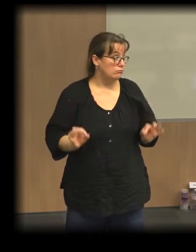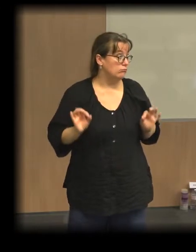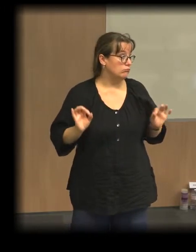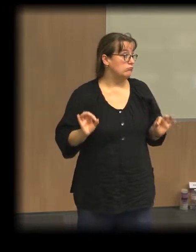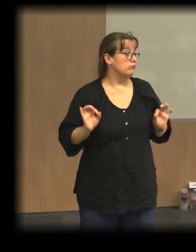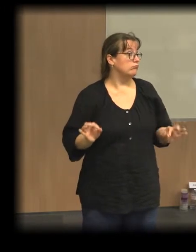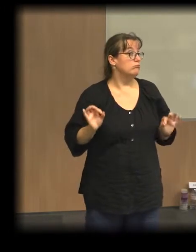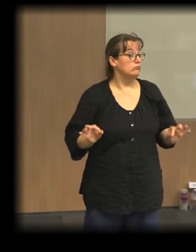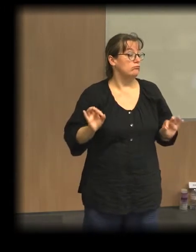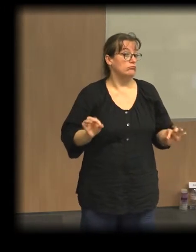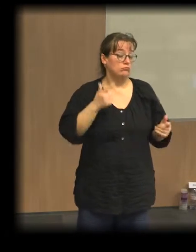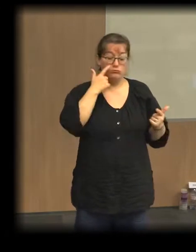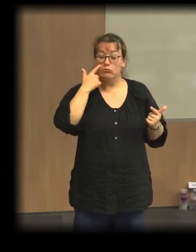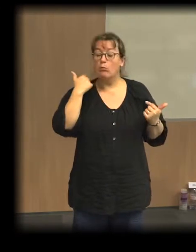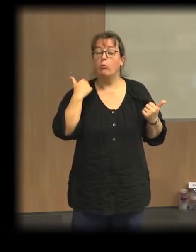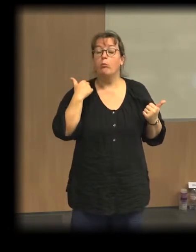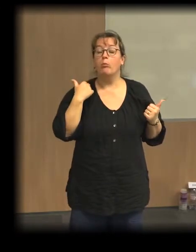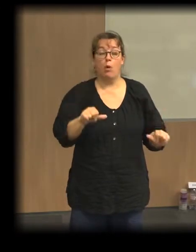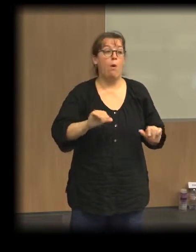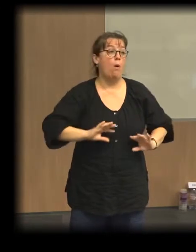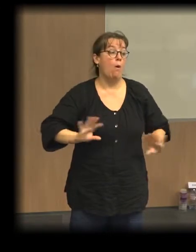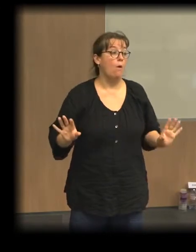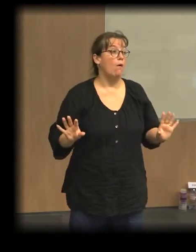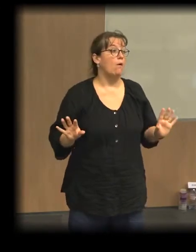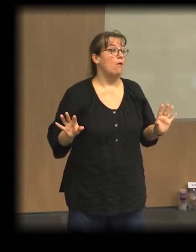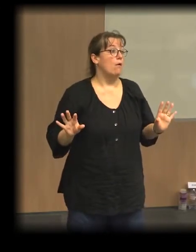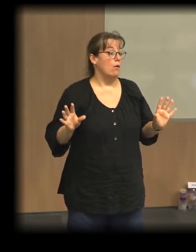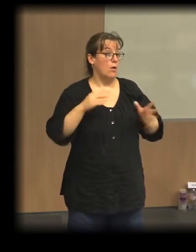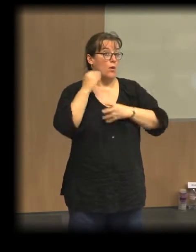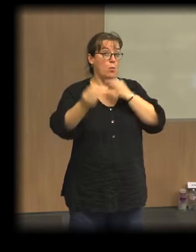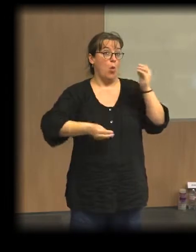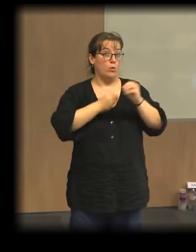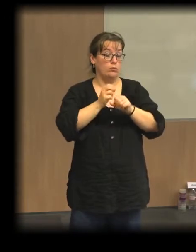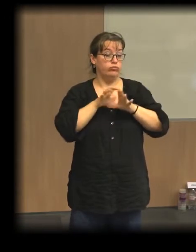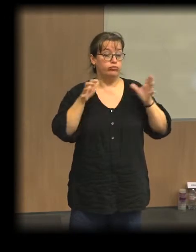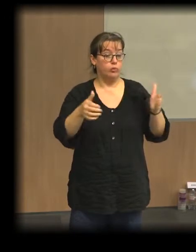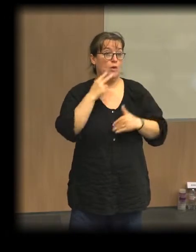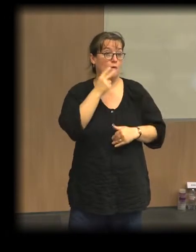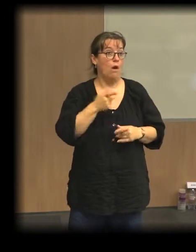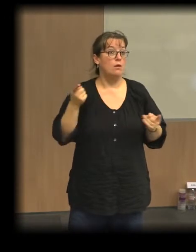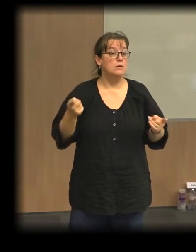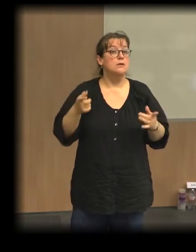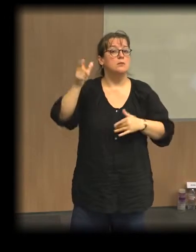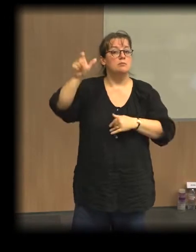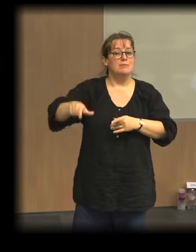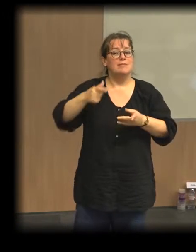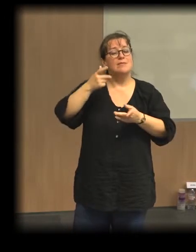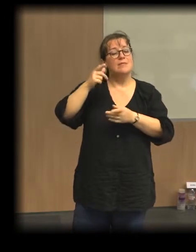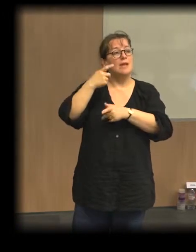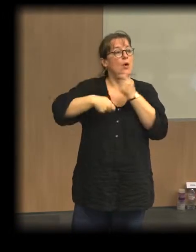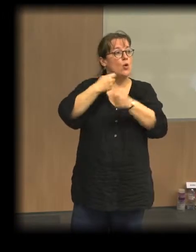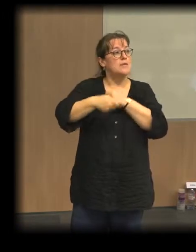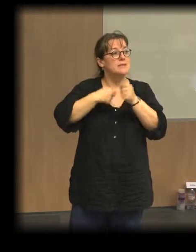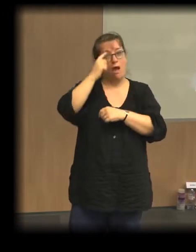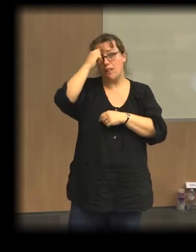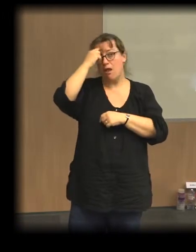promu de manière extrêmement forte au niveau mondial par Mohamed Younous, c'est cette idée